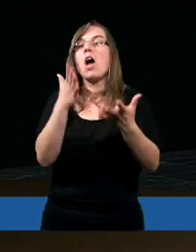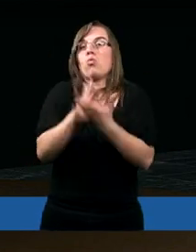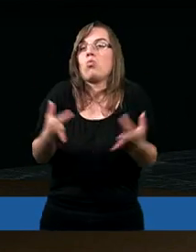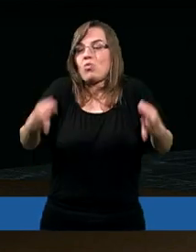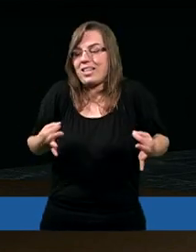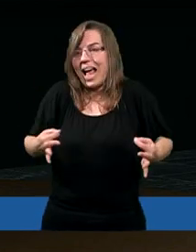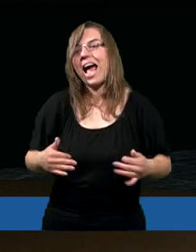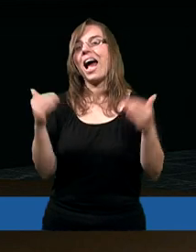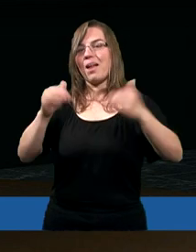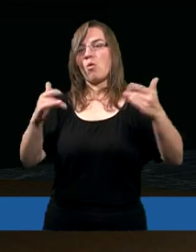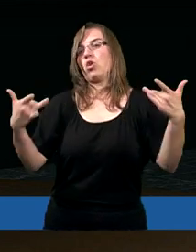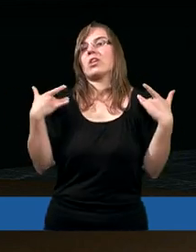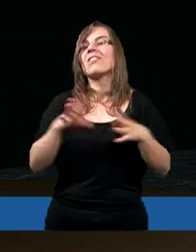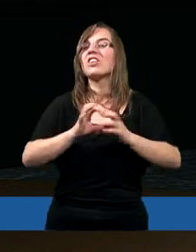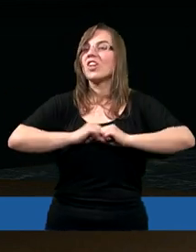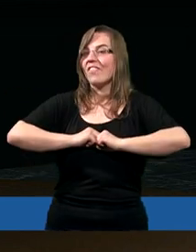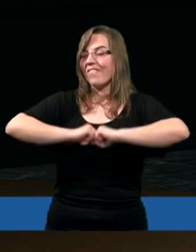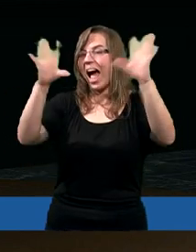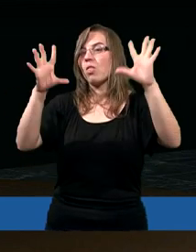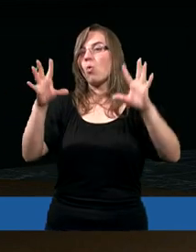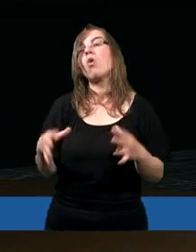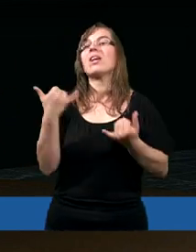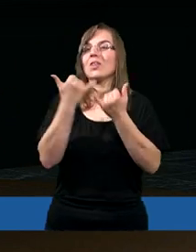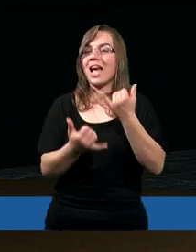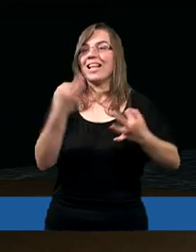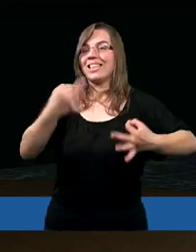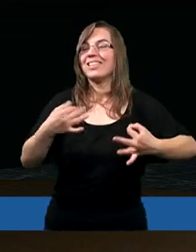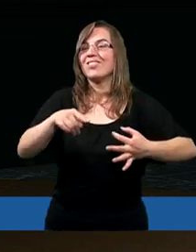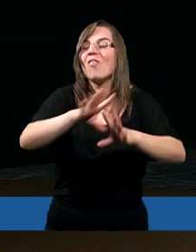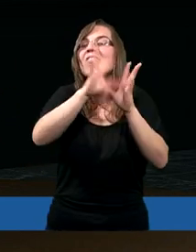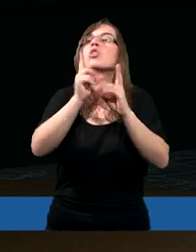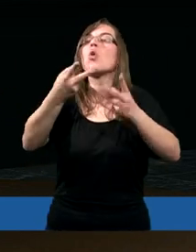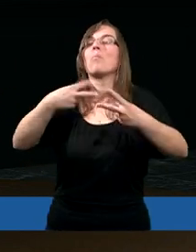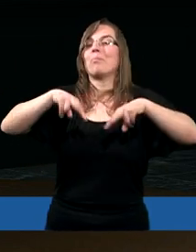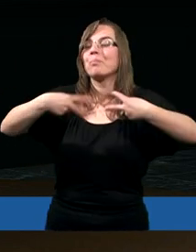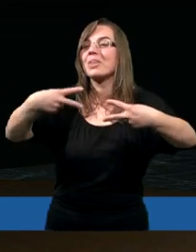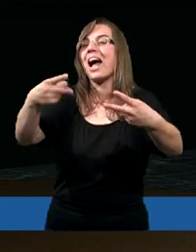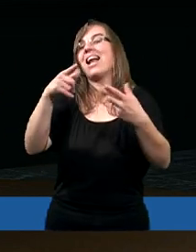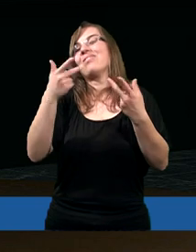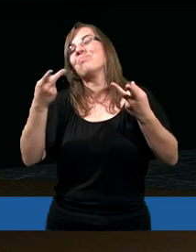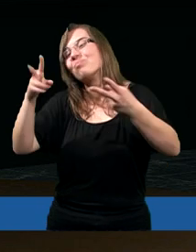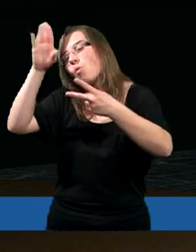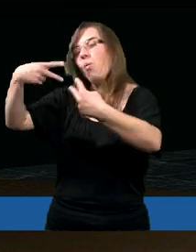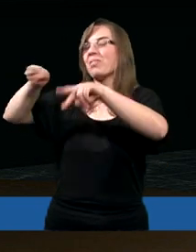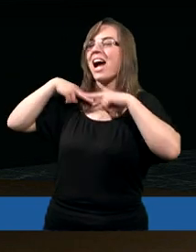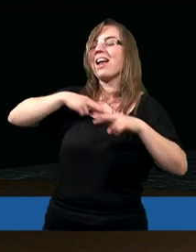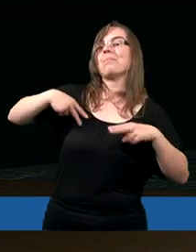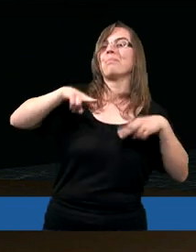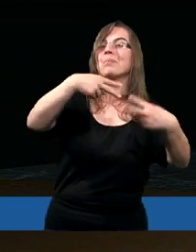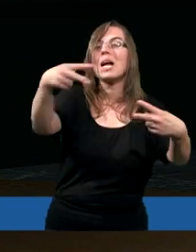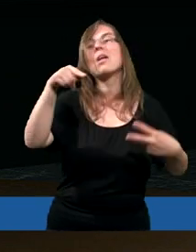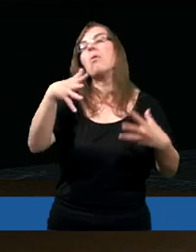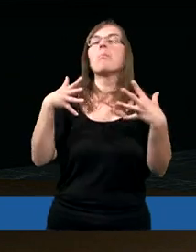już teraz możemy żyć w światłości. Jeżeli to wszystko, co Słowo Boże nam przekazuje, te wszystkie wspaniałe proroctwa,